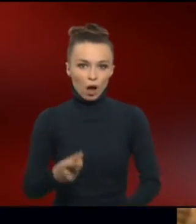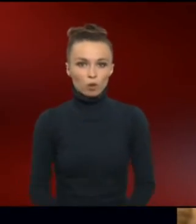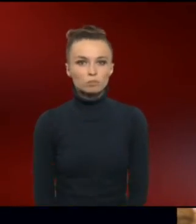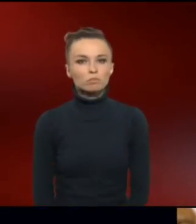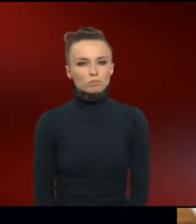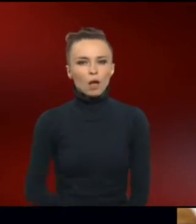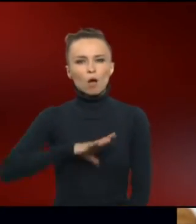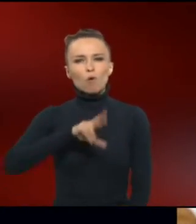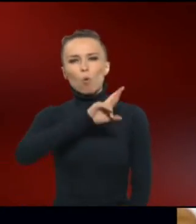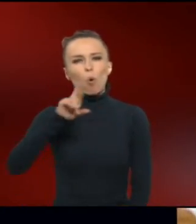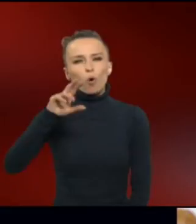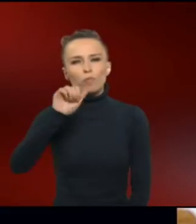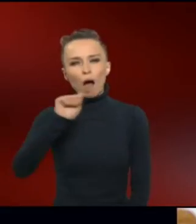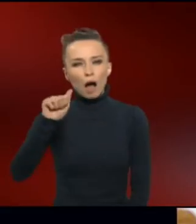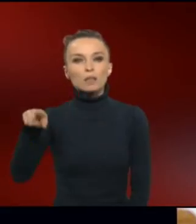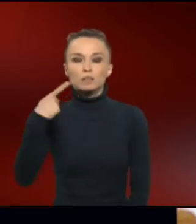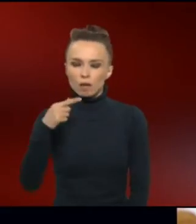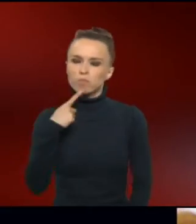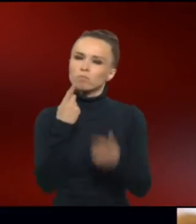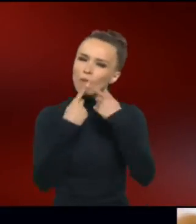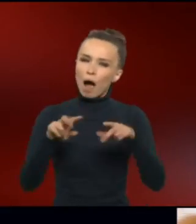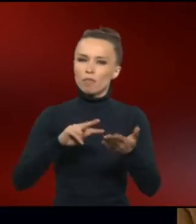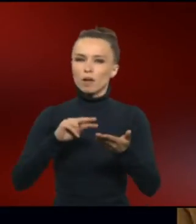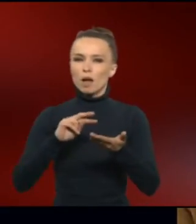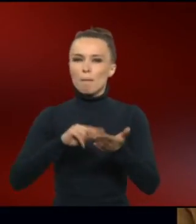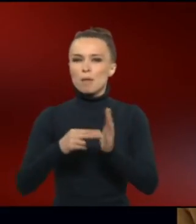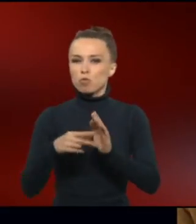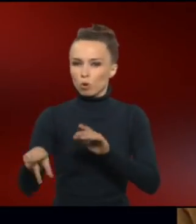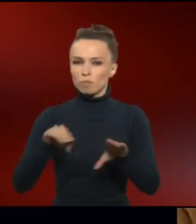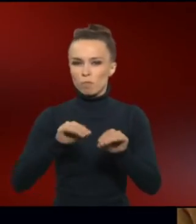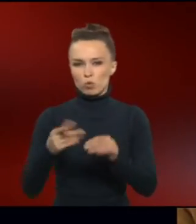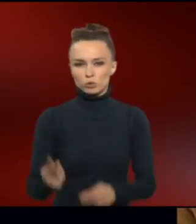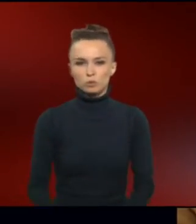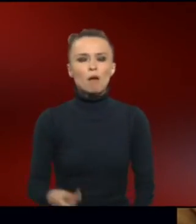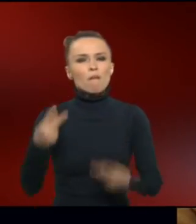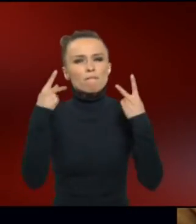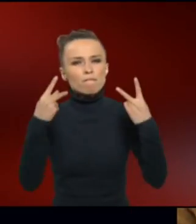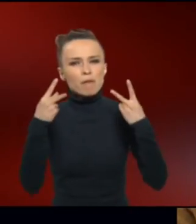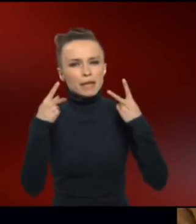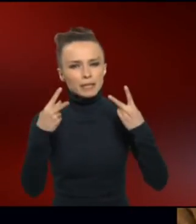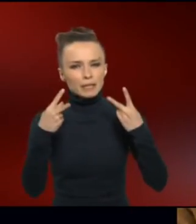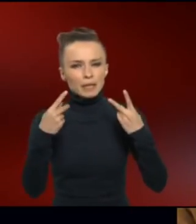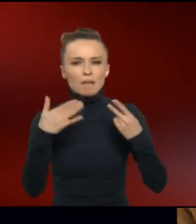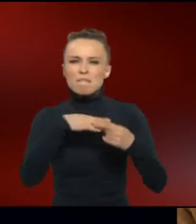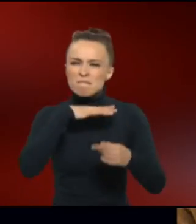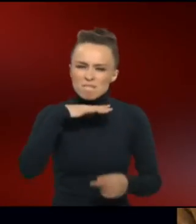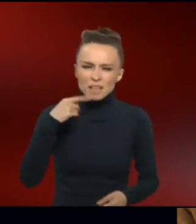Rodenacker verwendet gerne außergewöhnliche Methoden. fantastisch. Das ganz Wichtige ist, dass wir über viele, viele Sinneskanäle arbeiten. Das